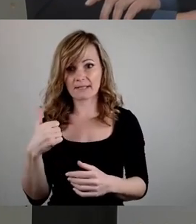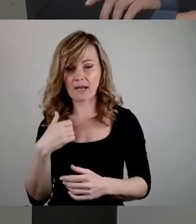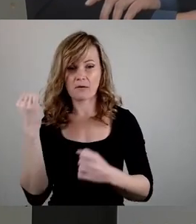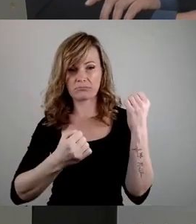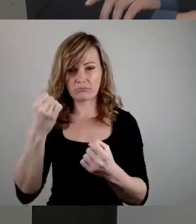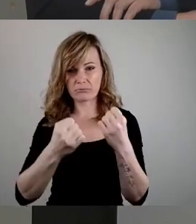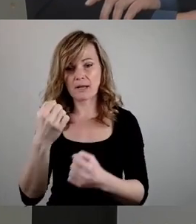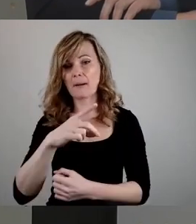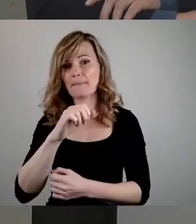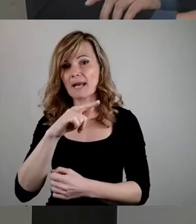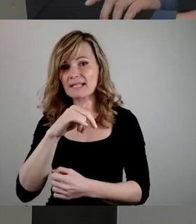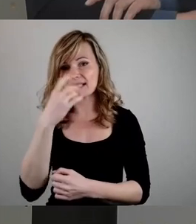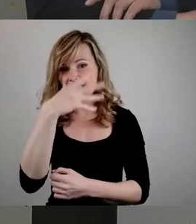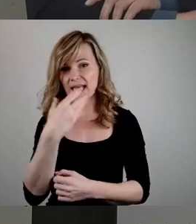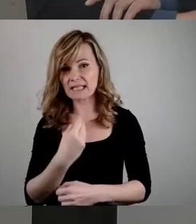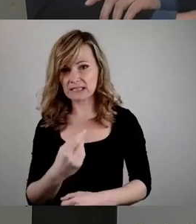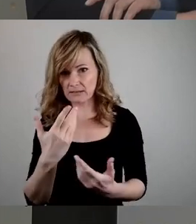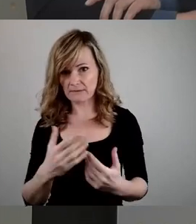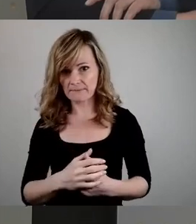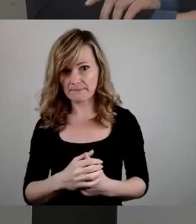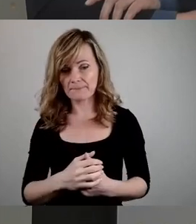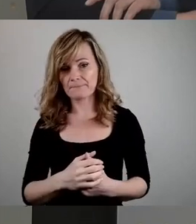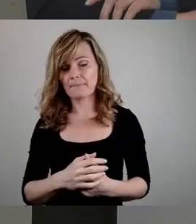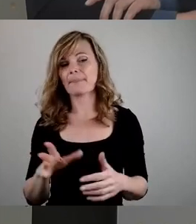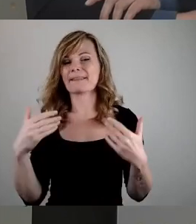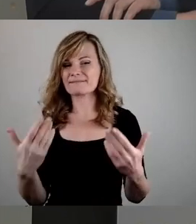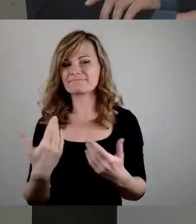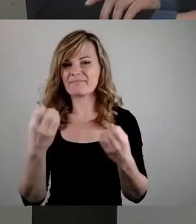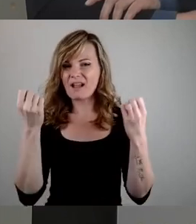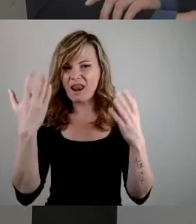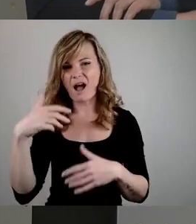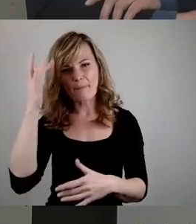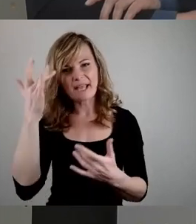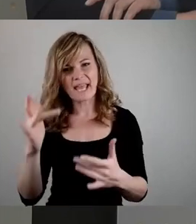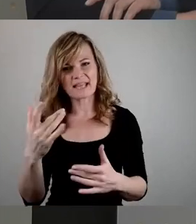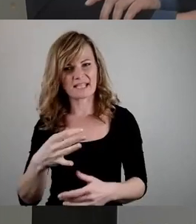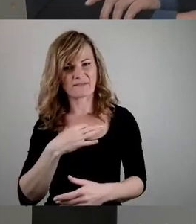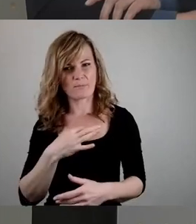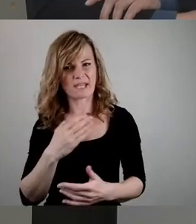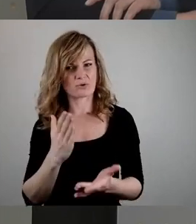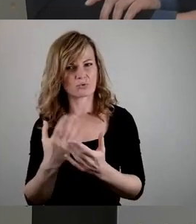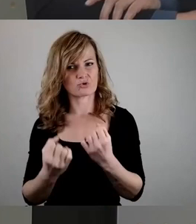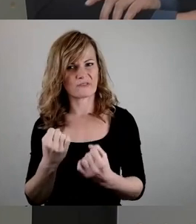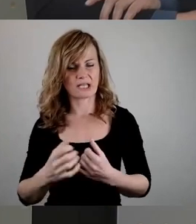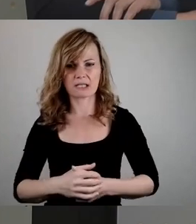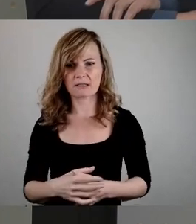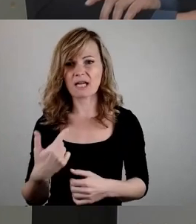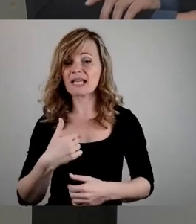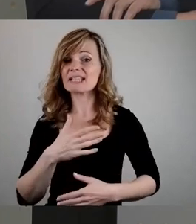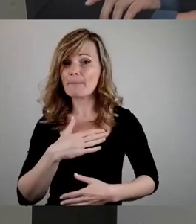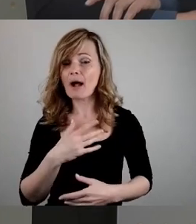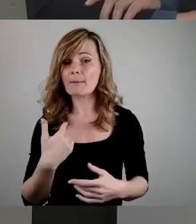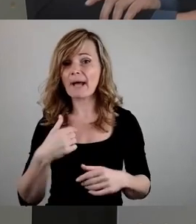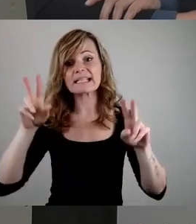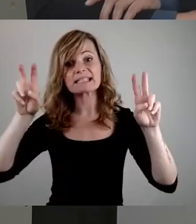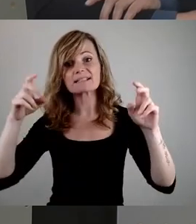Palästinenser. Und irgendwie wird es da mit dem klaren Bekenntnis schon schwierig. Ich mag mein Zitat,